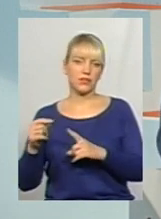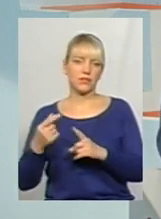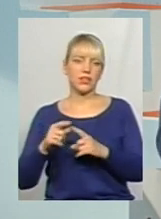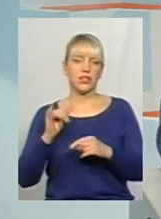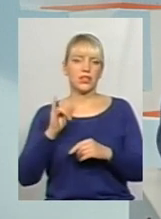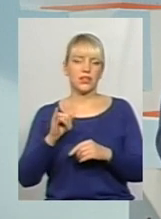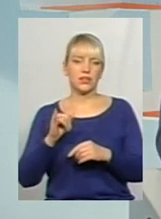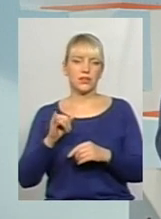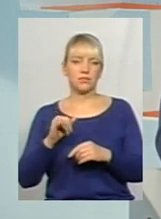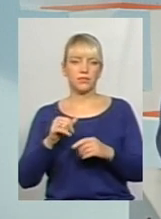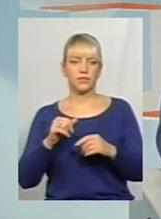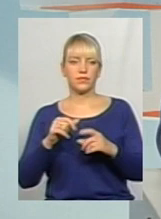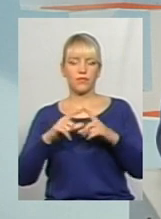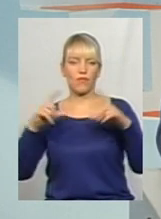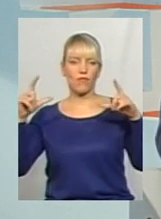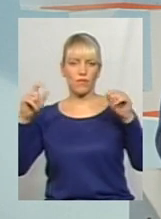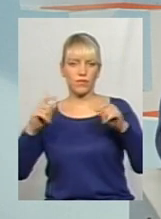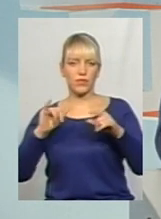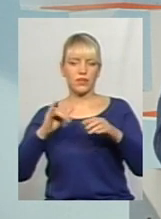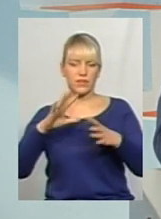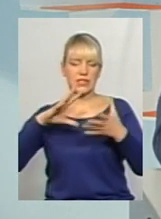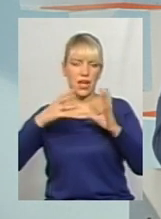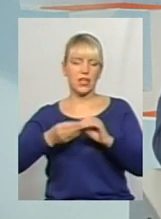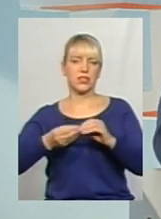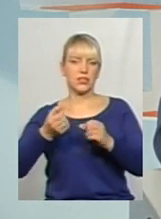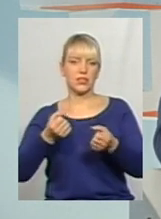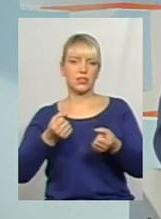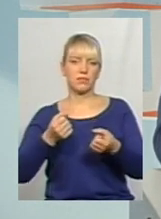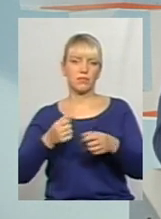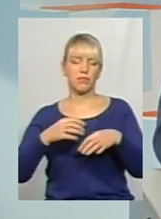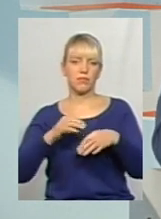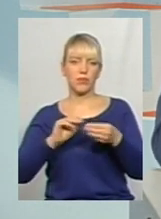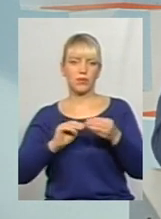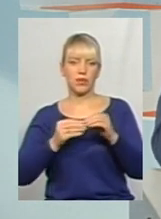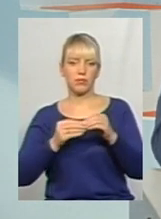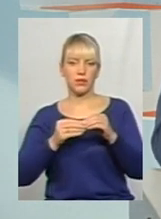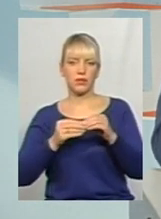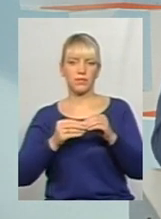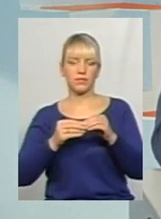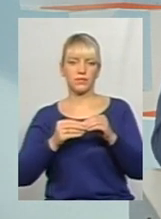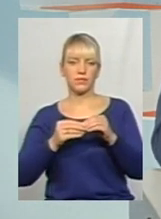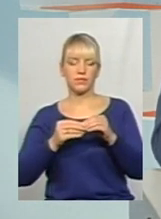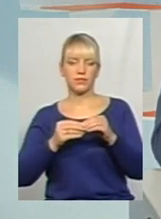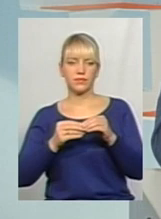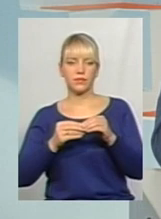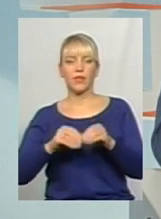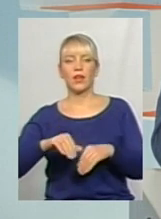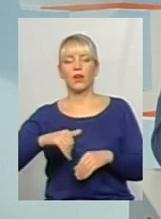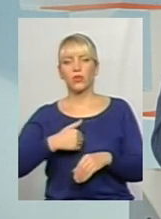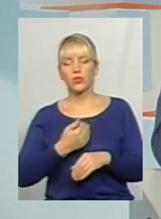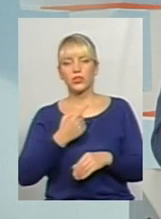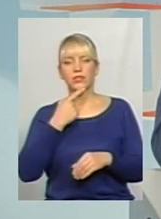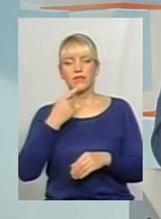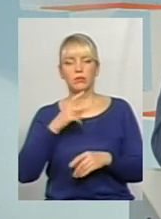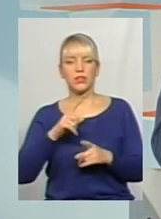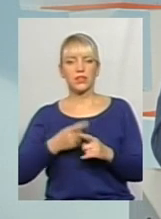взагалі, проблеми в утриманні дорожньо-транспортної мережі, хочеться відмітити